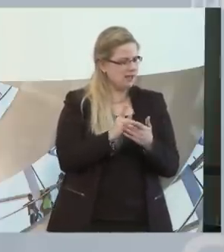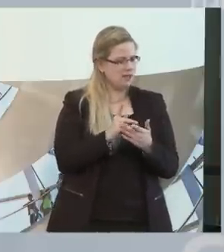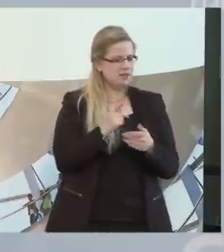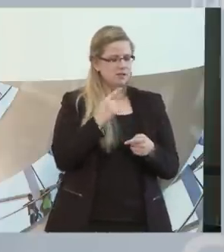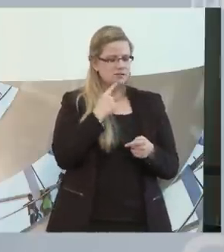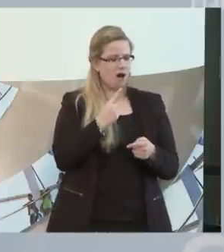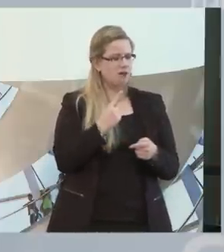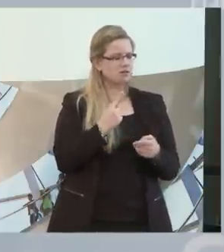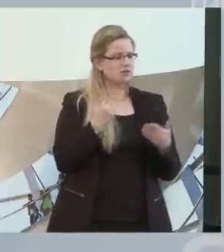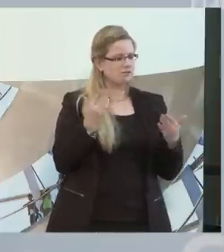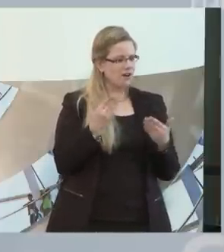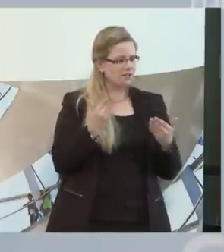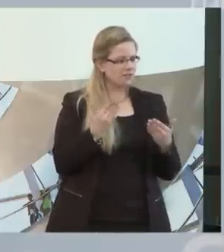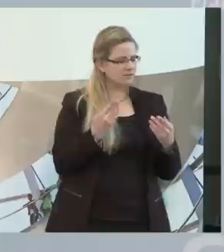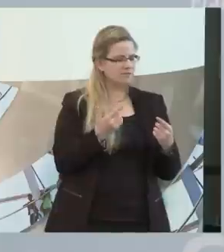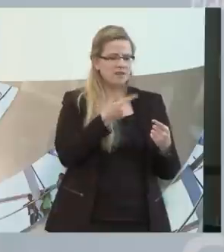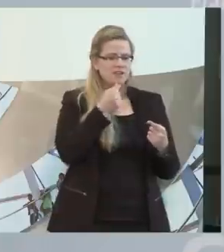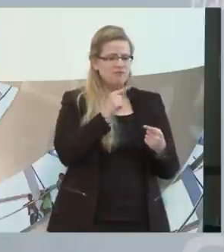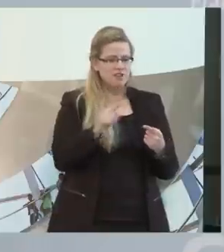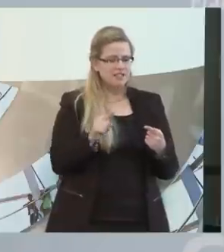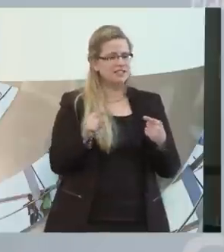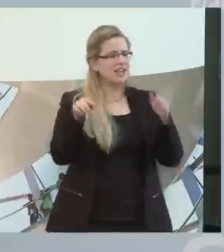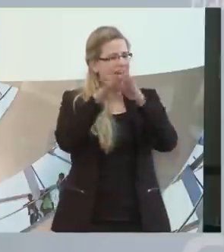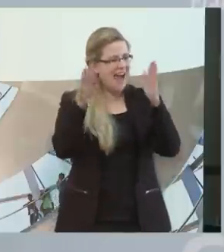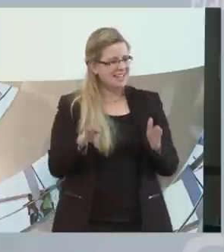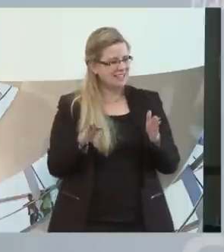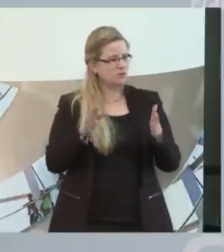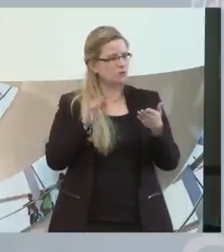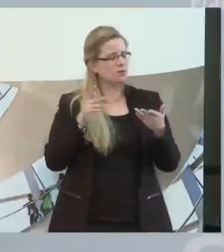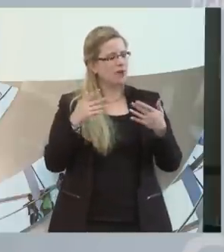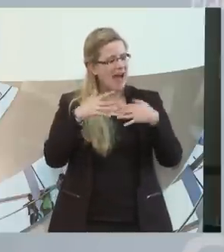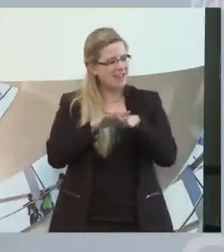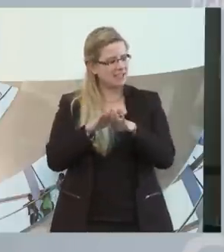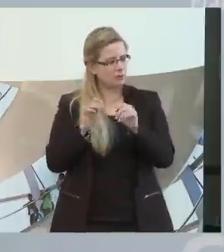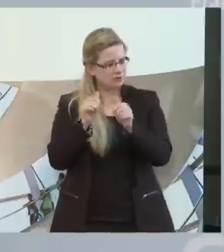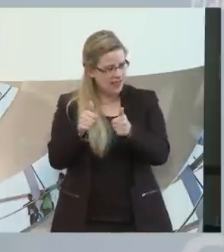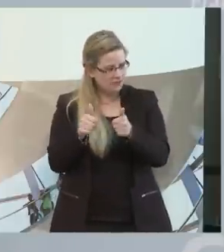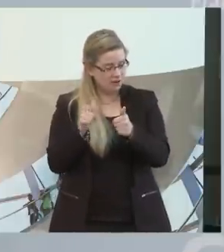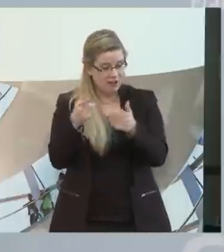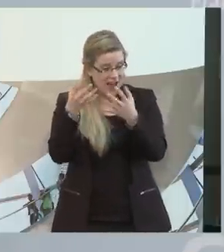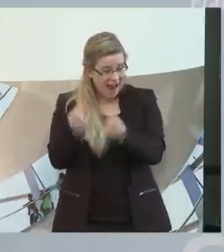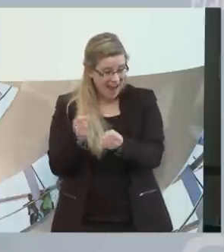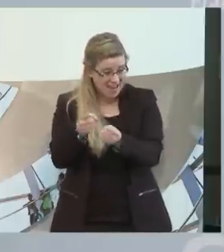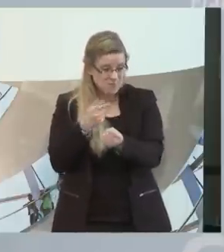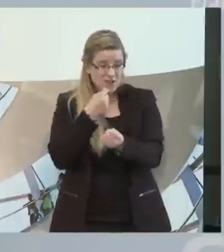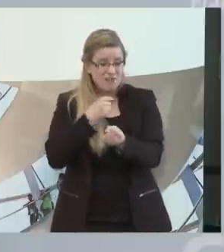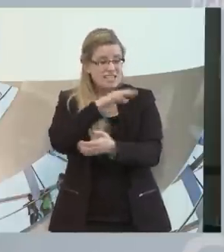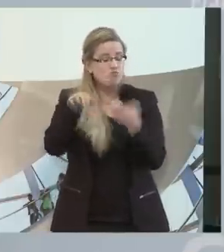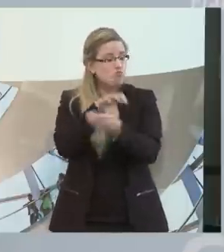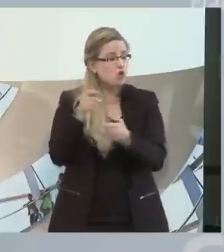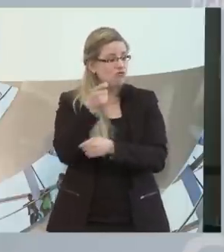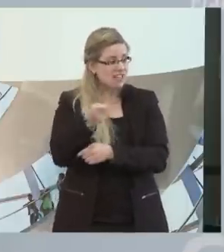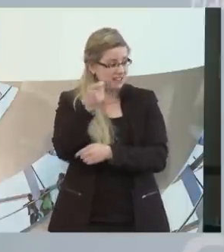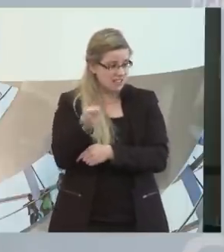dass wir gesagt haben, wir wollen hier in den Einrichtungen der Eingliederungshilfe, also im Heim, nicht eine Mischfinanzierung zwischen Pflege und